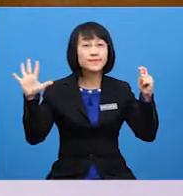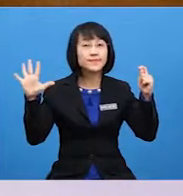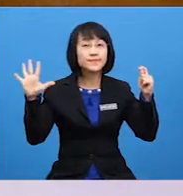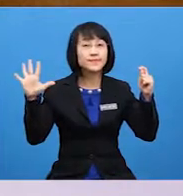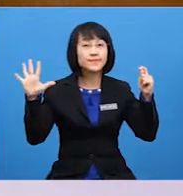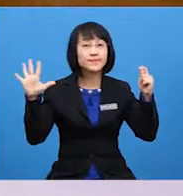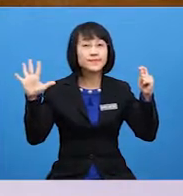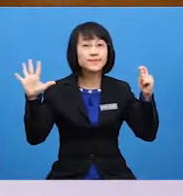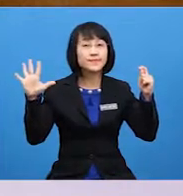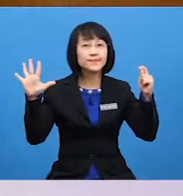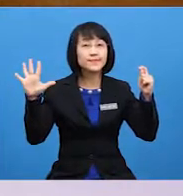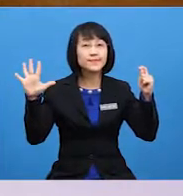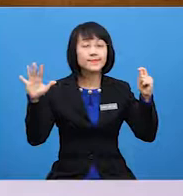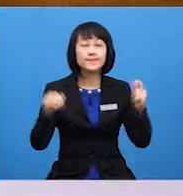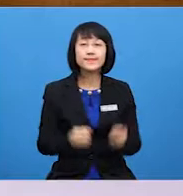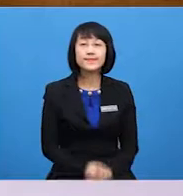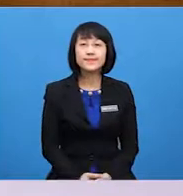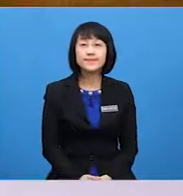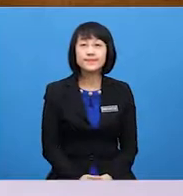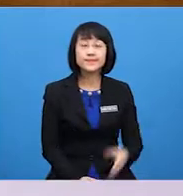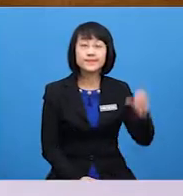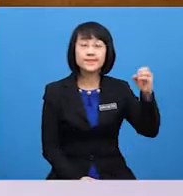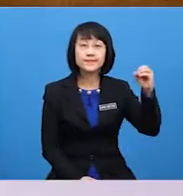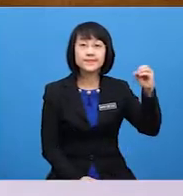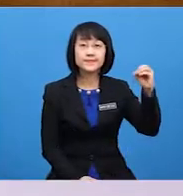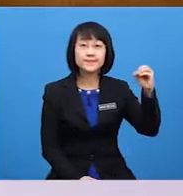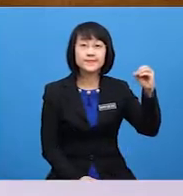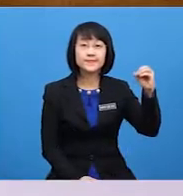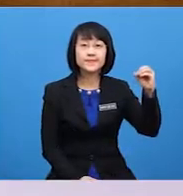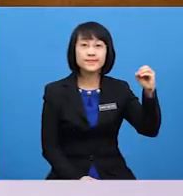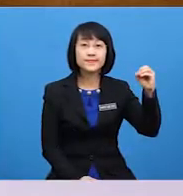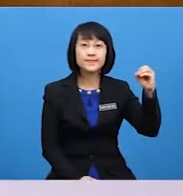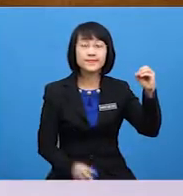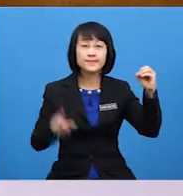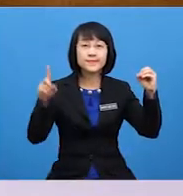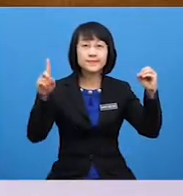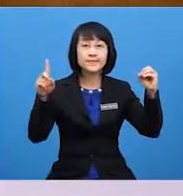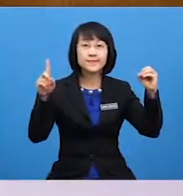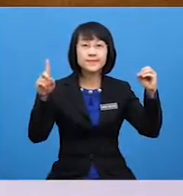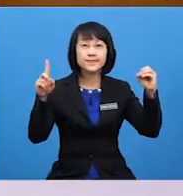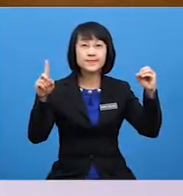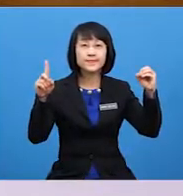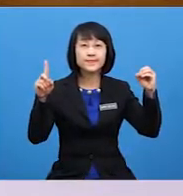Letter O is 1,